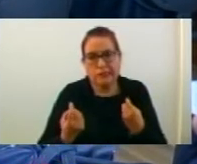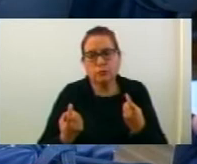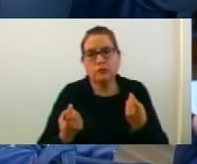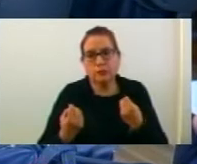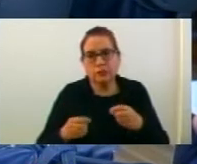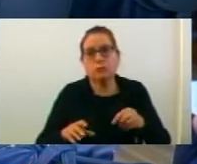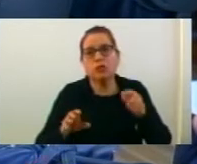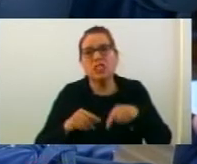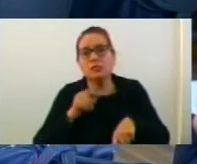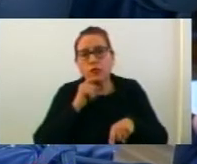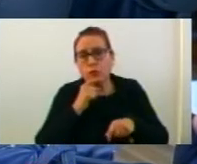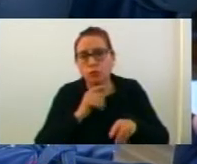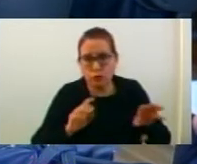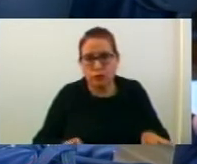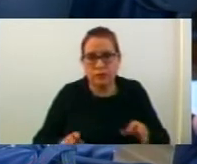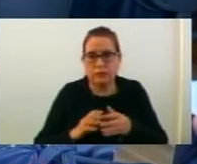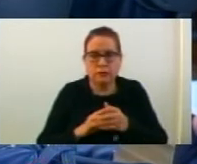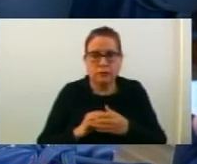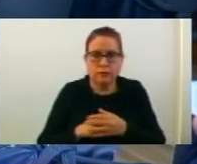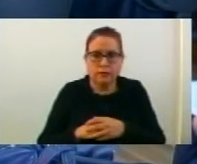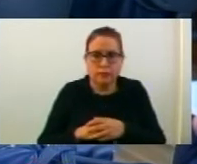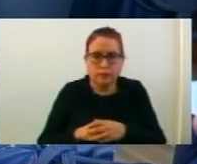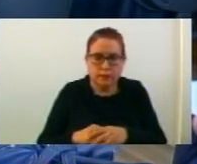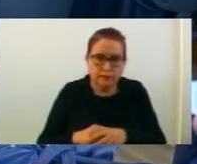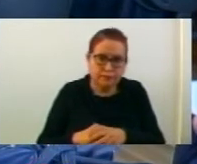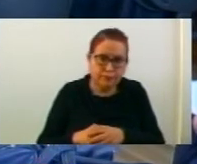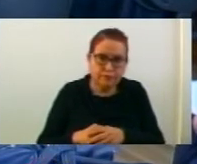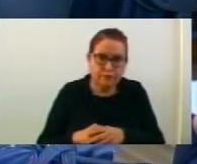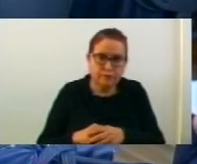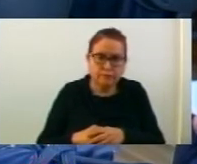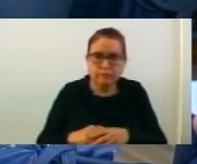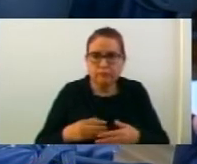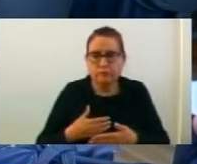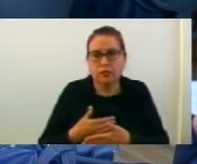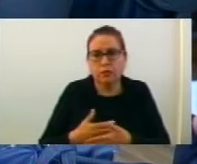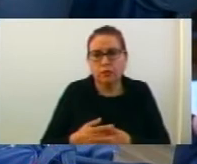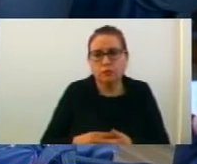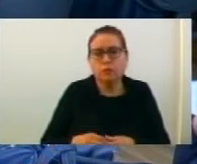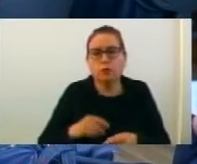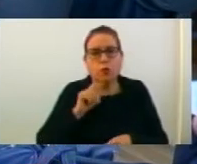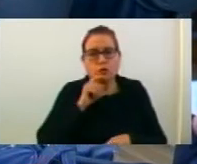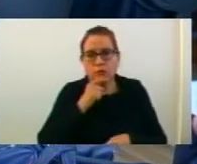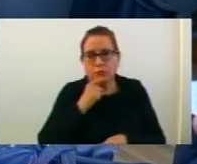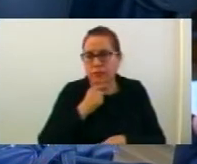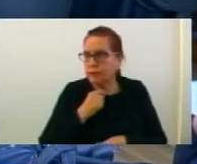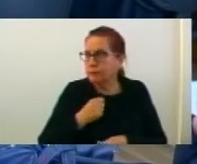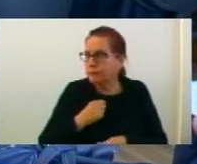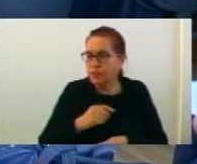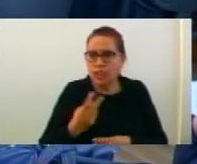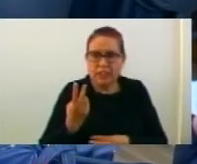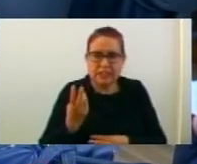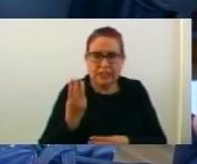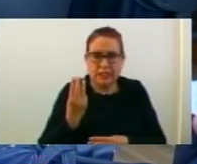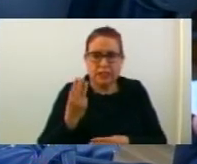7.746 7.745 7.732 кроз 1 као струмица. Трето на